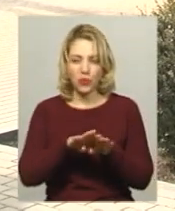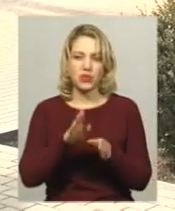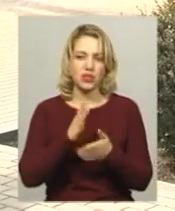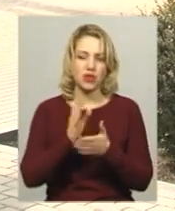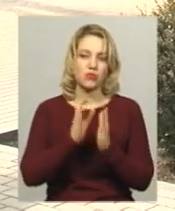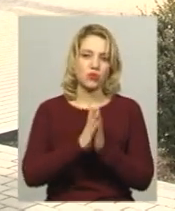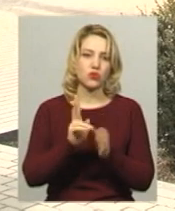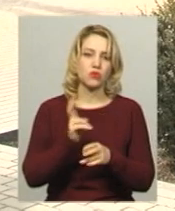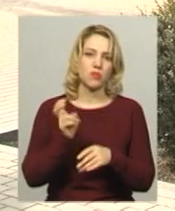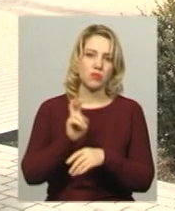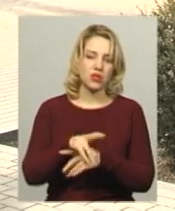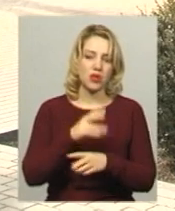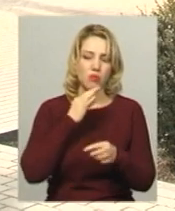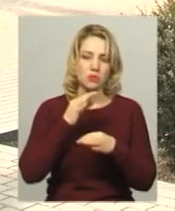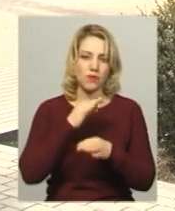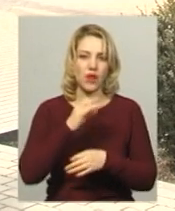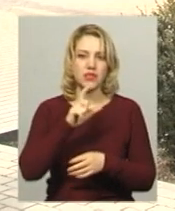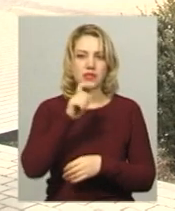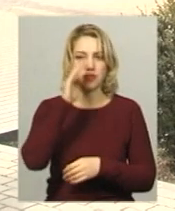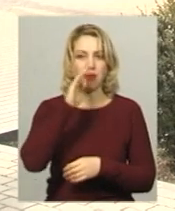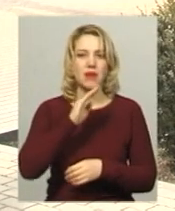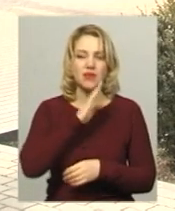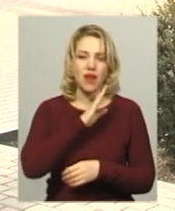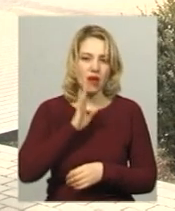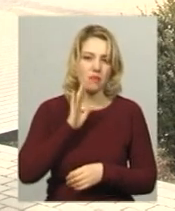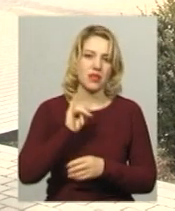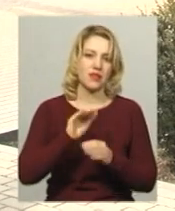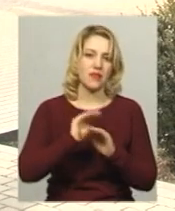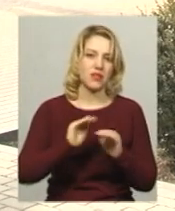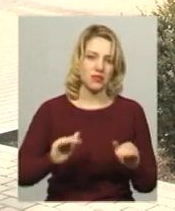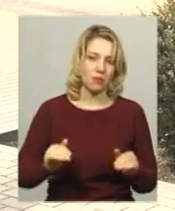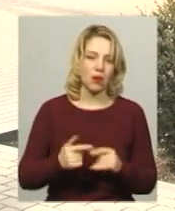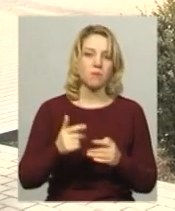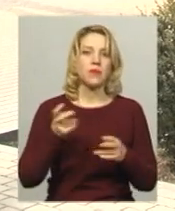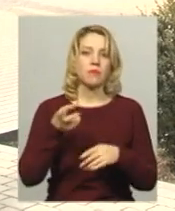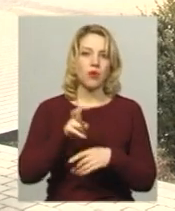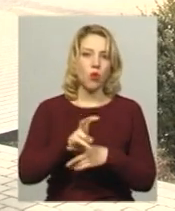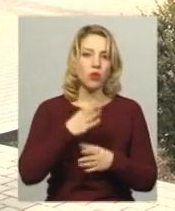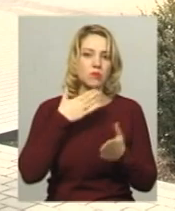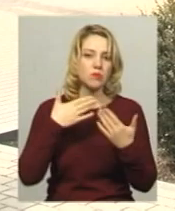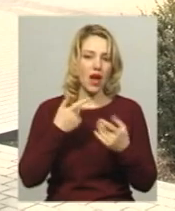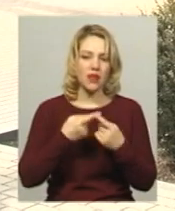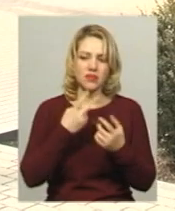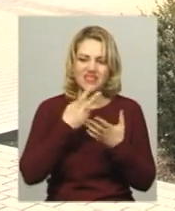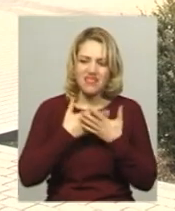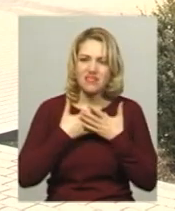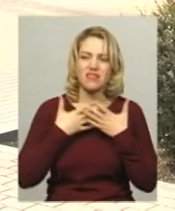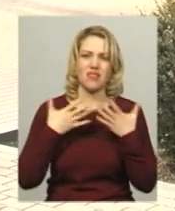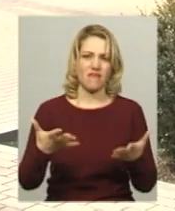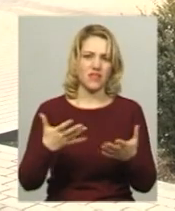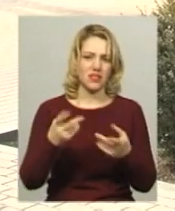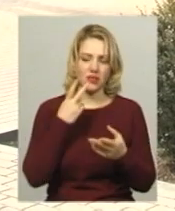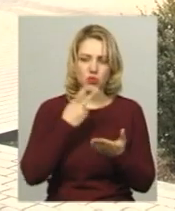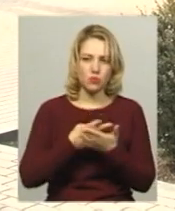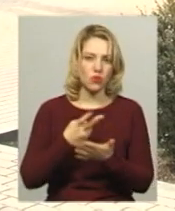просять, що ми прийшли, поспілкувалися з дітьми, з батьками. Ми приходимо, спілкуємося, таких явних проявів, яких потрібно вже фіксувати,